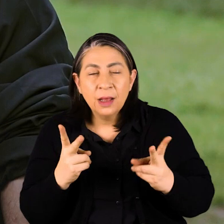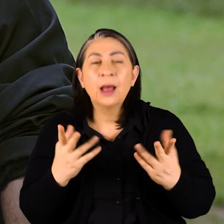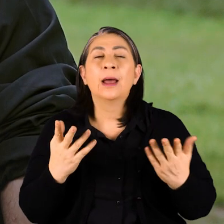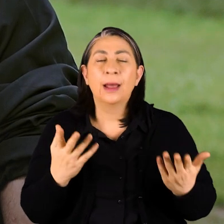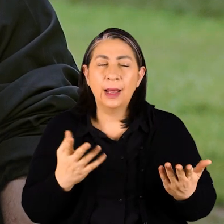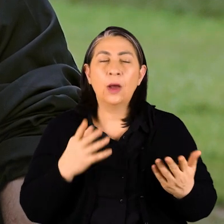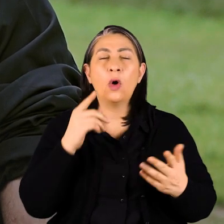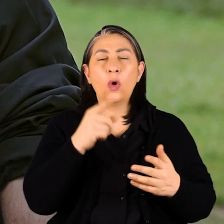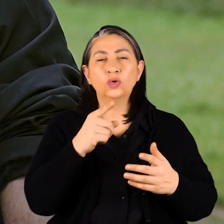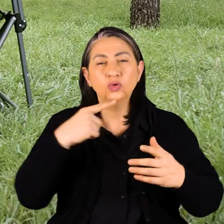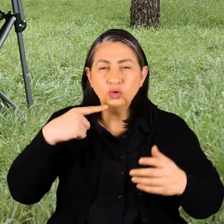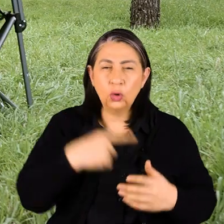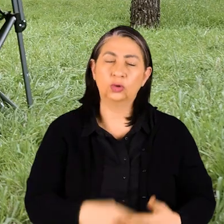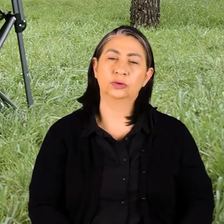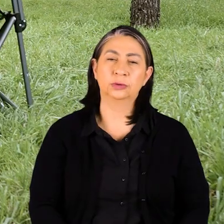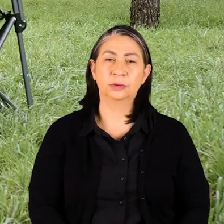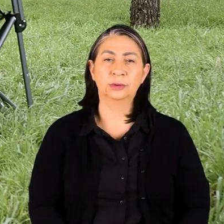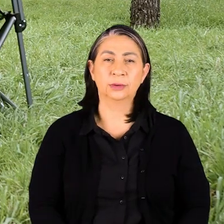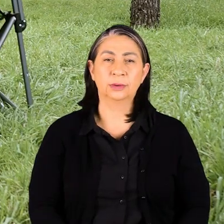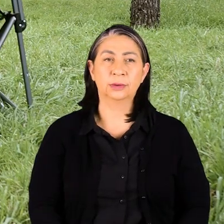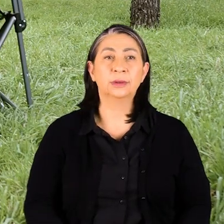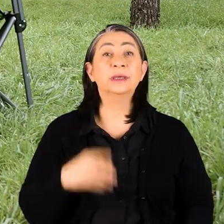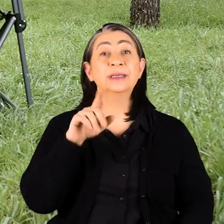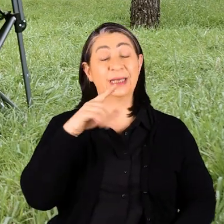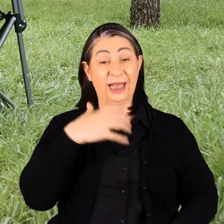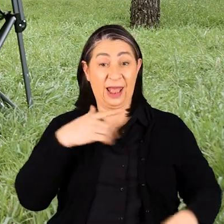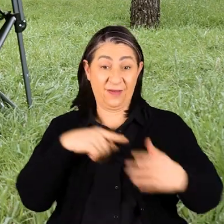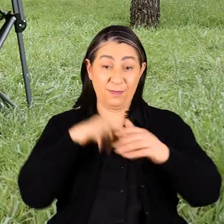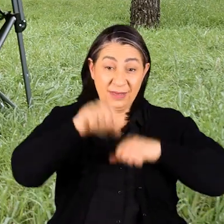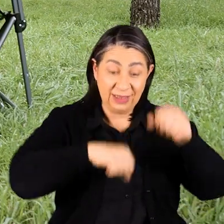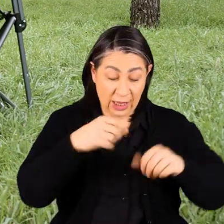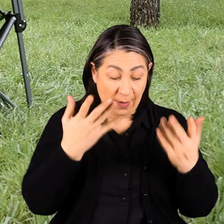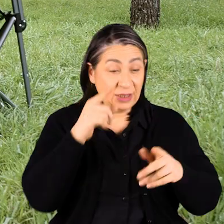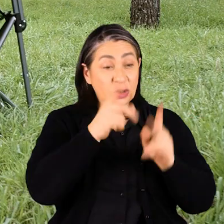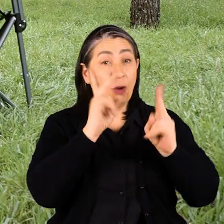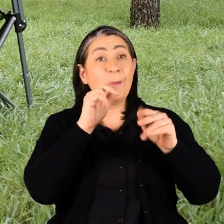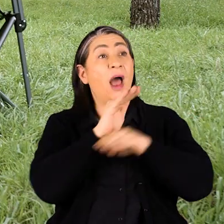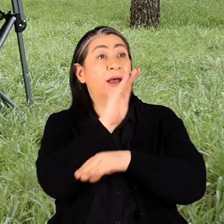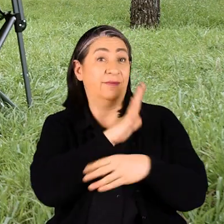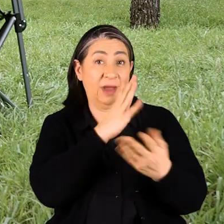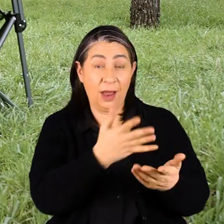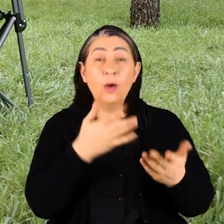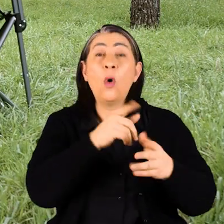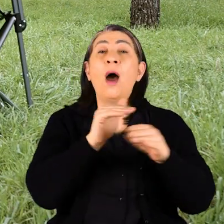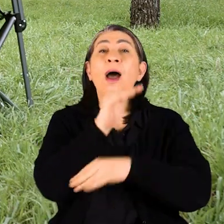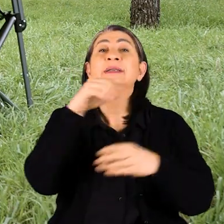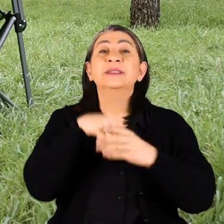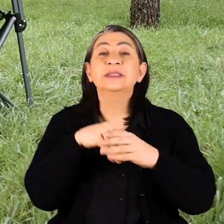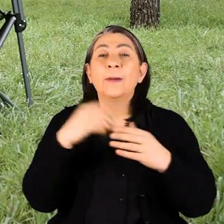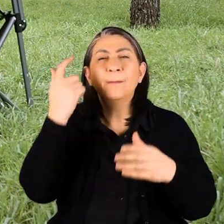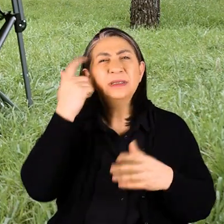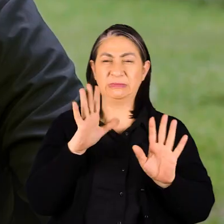Sadece bunu zorluyoruz Şimdi hedefin triathlon falan diyorsun Ama senin şimdi normalde bir hayatın var Bu normal hayatta böyle